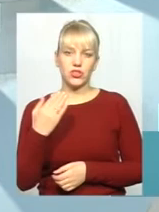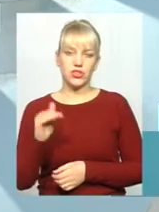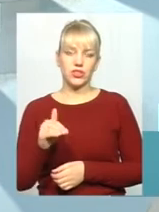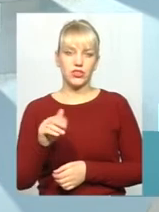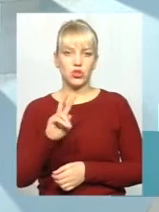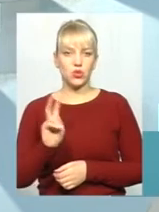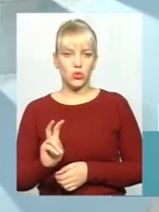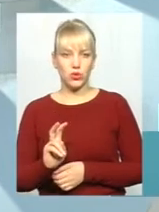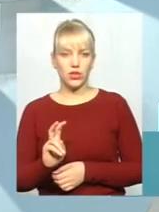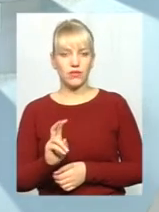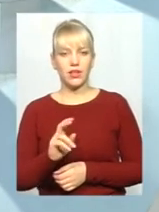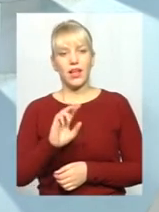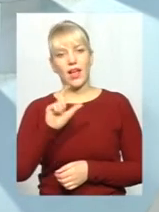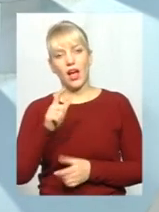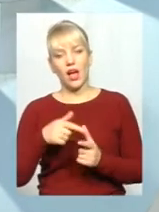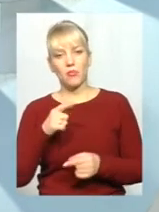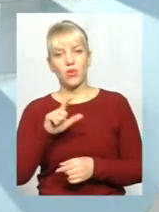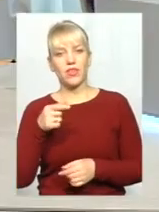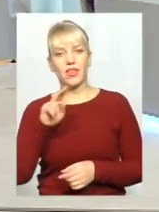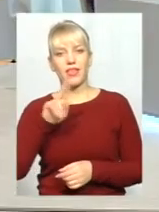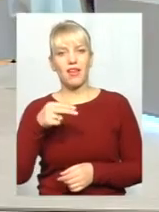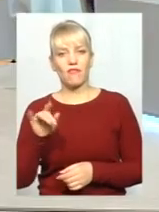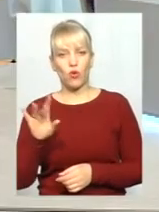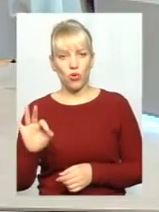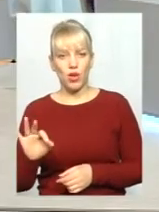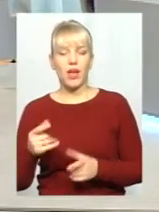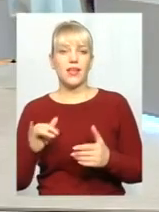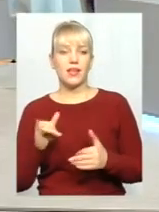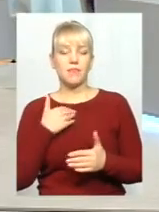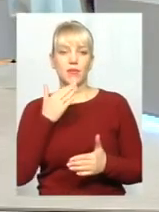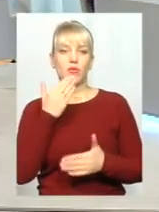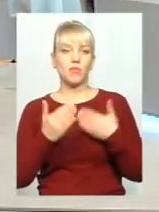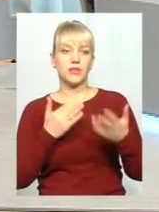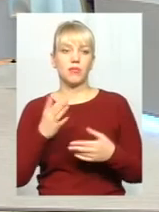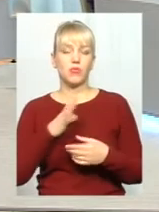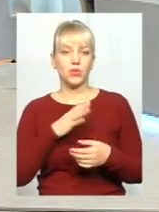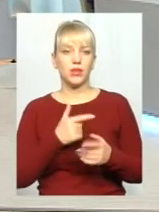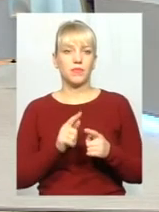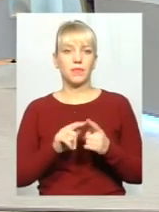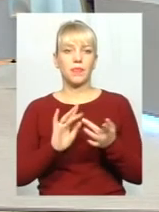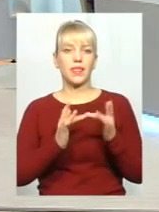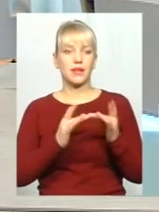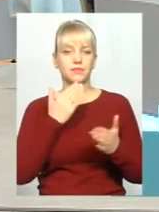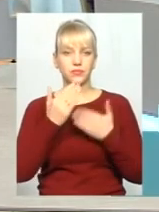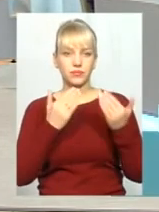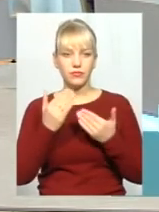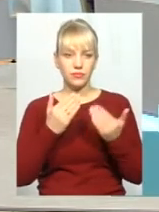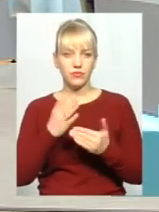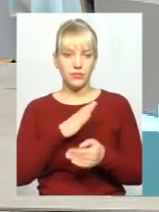чи Євро. Ми проводили опитування, запускали в мережу, в нас був бланк, і люди